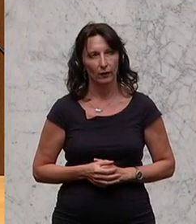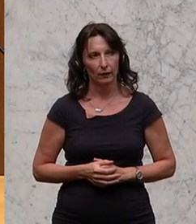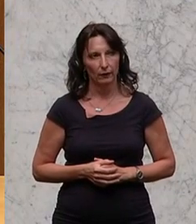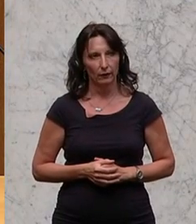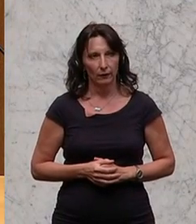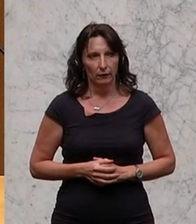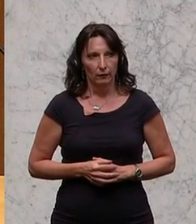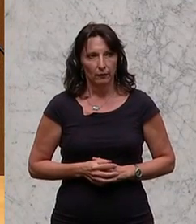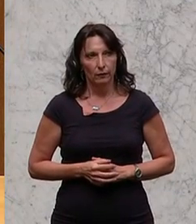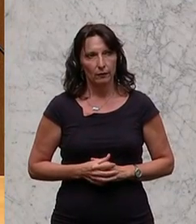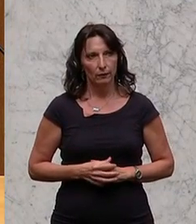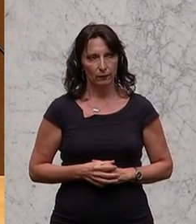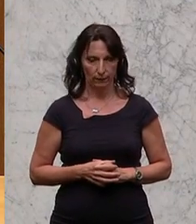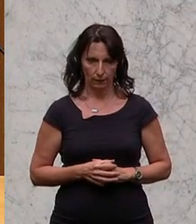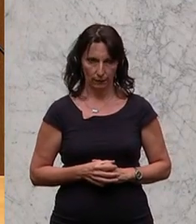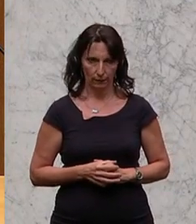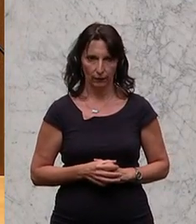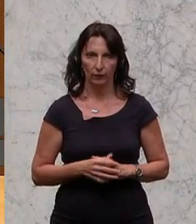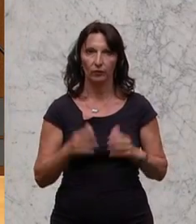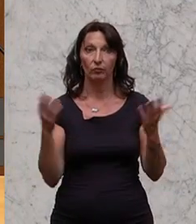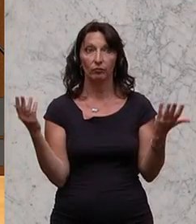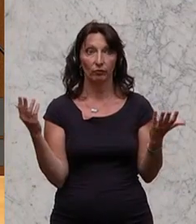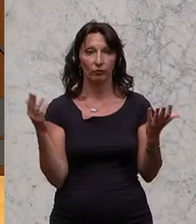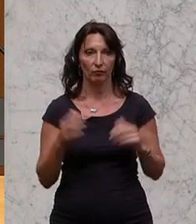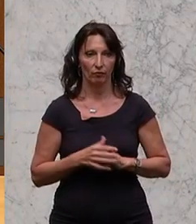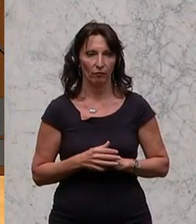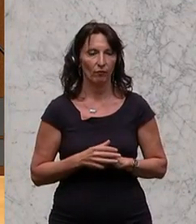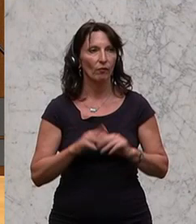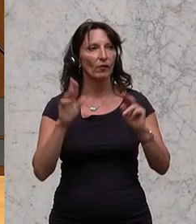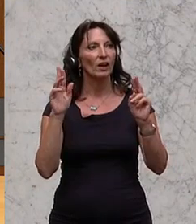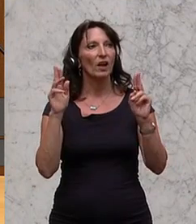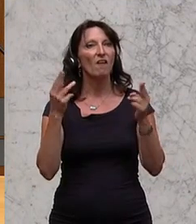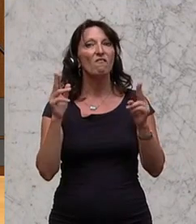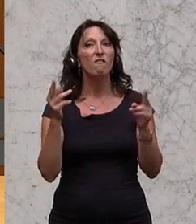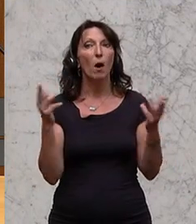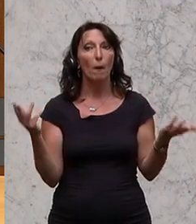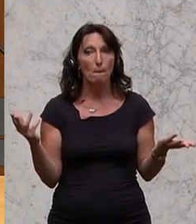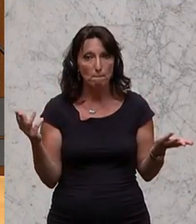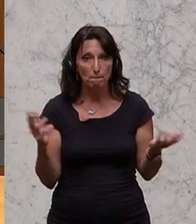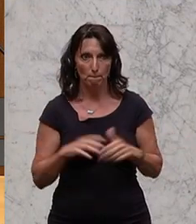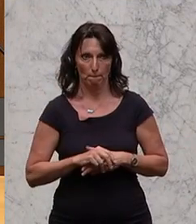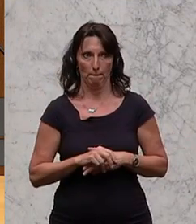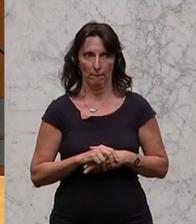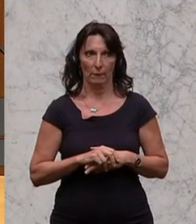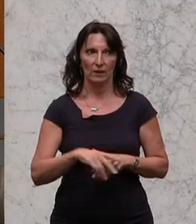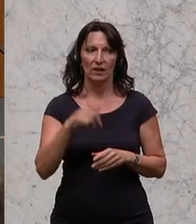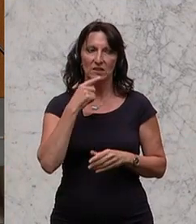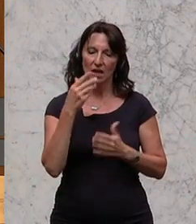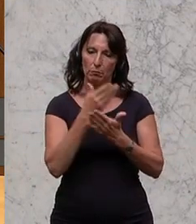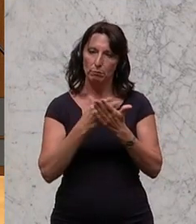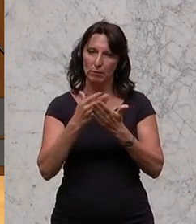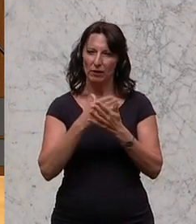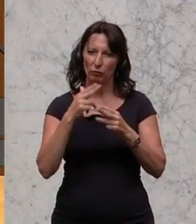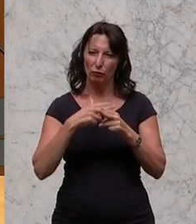uns NEOS die Bildung so wichtig? Weil wir sie für den wichtigsten Schlüssel zur Selbstermächtigung des Menschen halten.